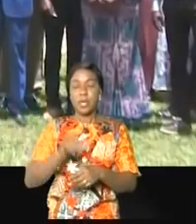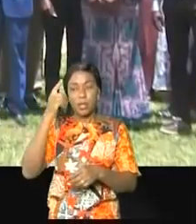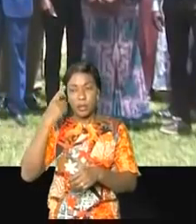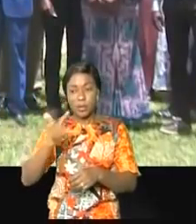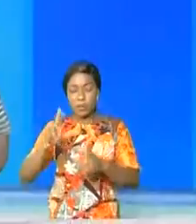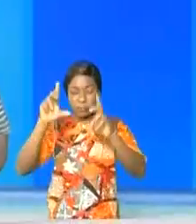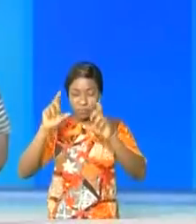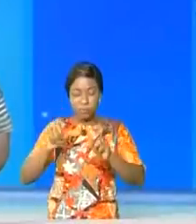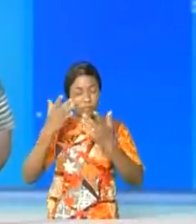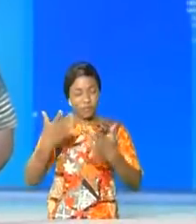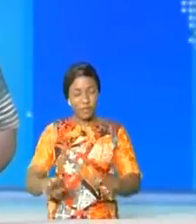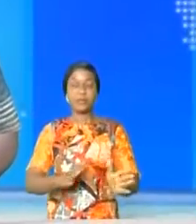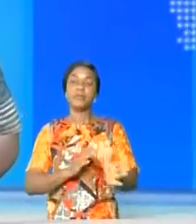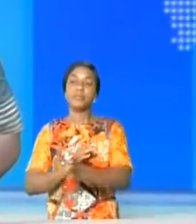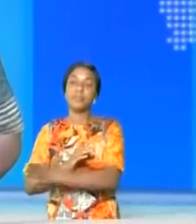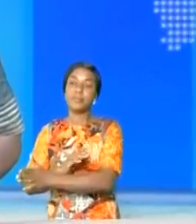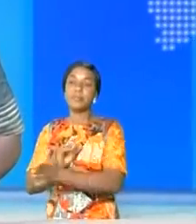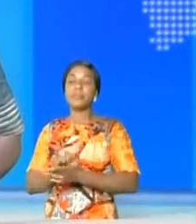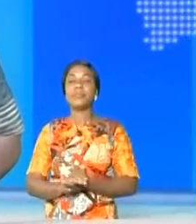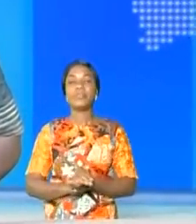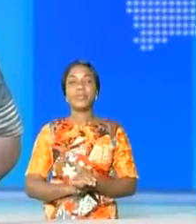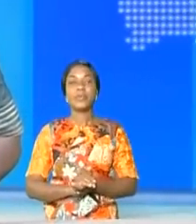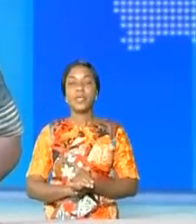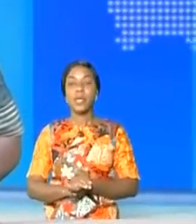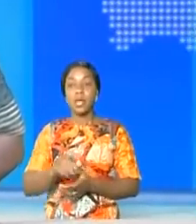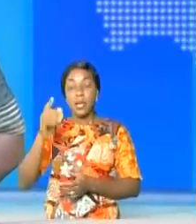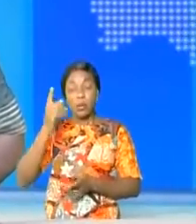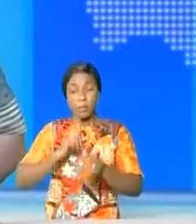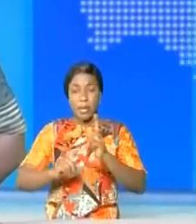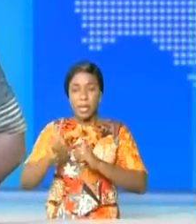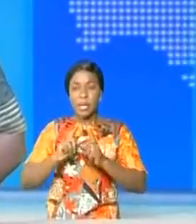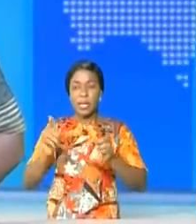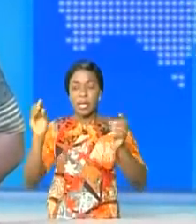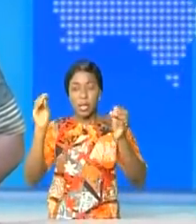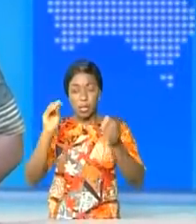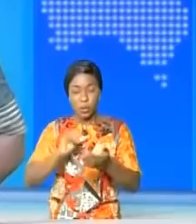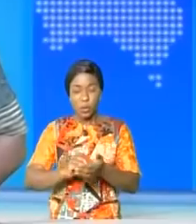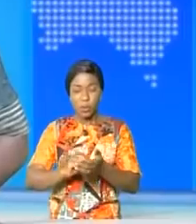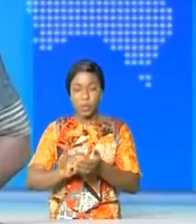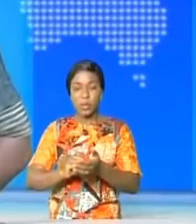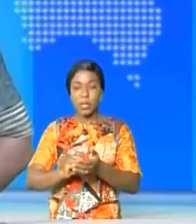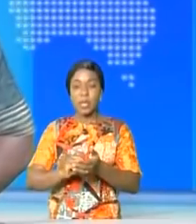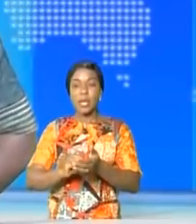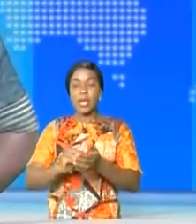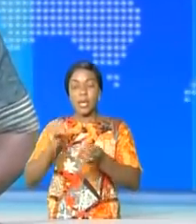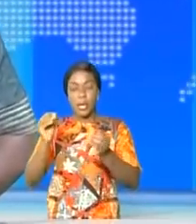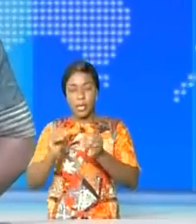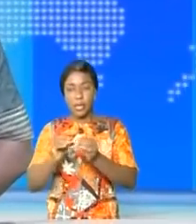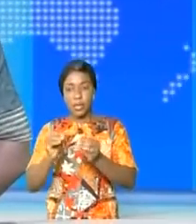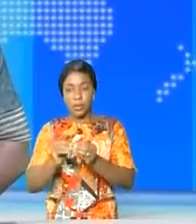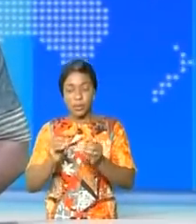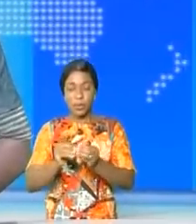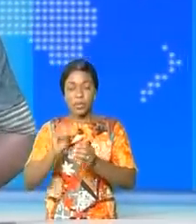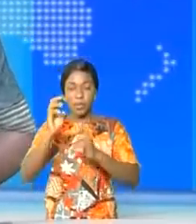été enregistré. Au chapitre des ressources hydrauliques, parlons de cet atelier de validation du rapport d'une étude à Kaloumba.